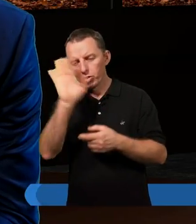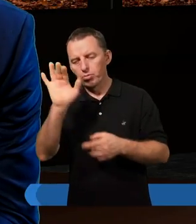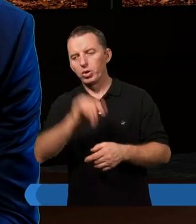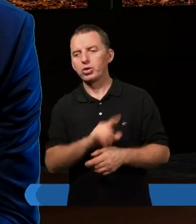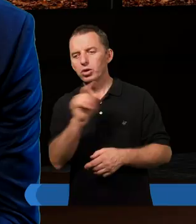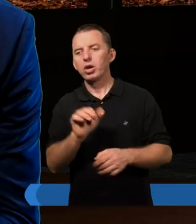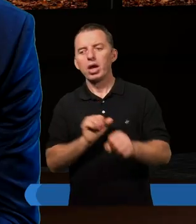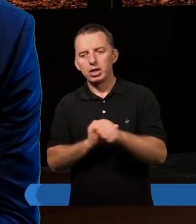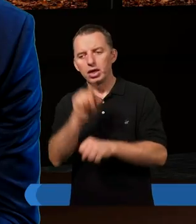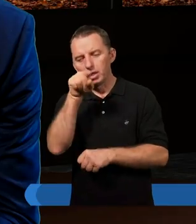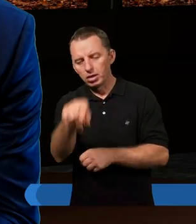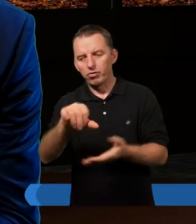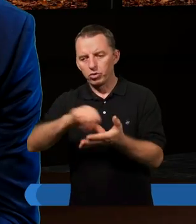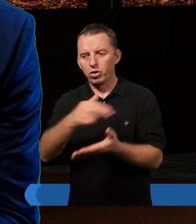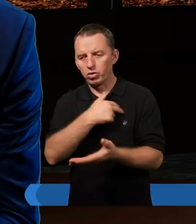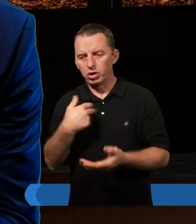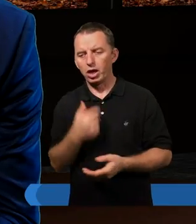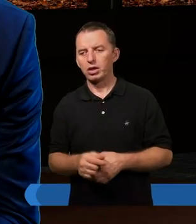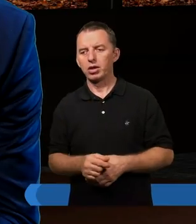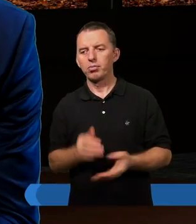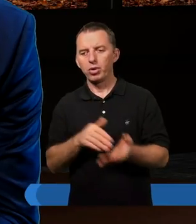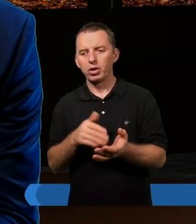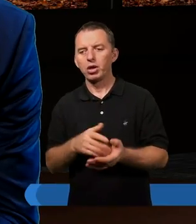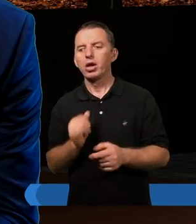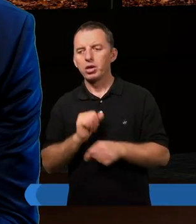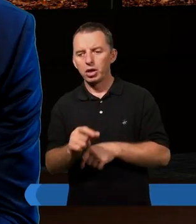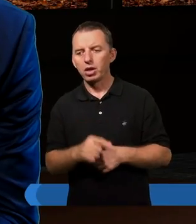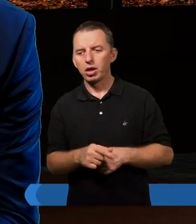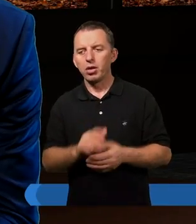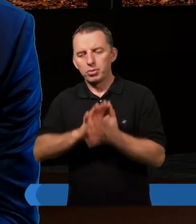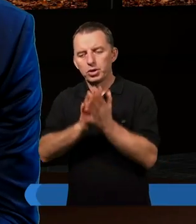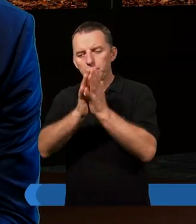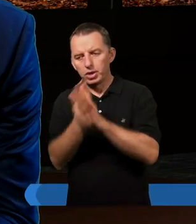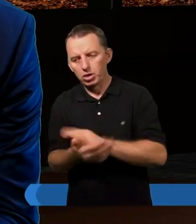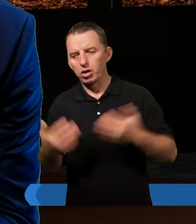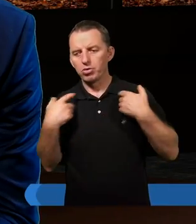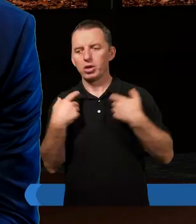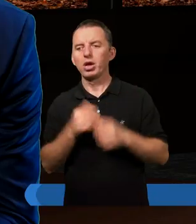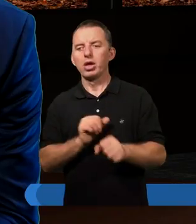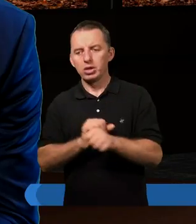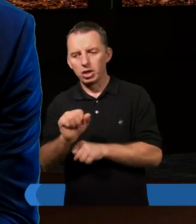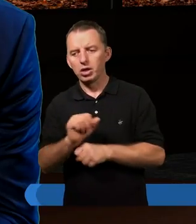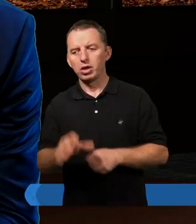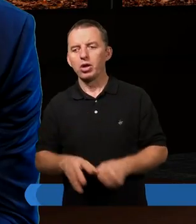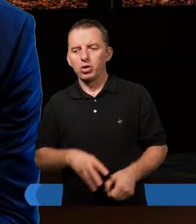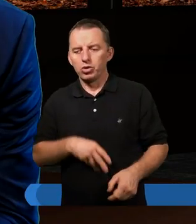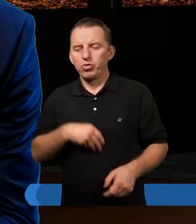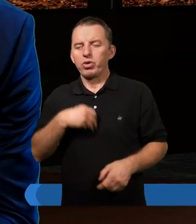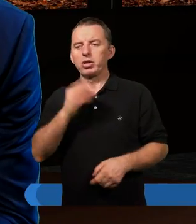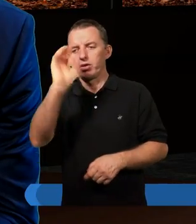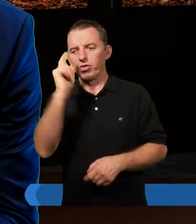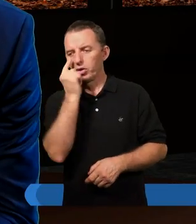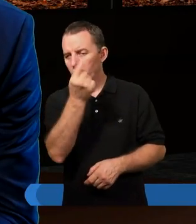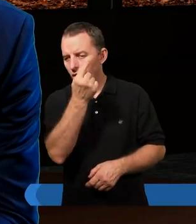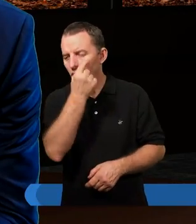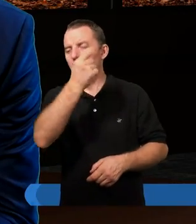że Ty jesteś tym, który nas kochasz, że jesteśmy Twoimi umiłanymi, Panie, że jesteśmy święci w Twoich oczach i Ty